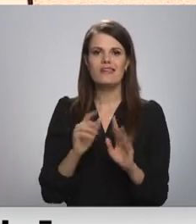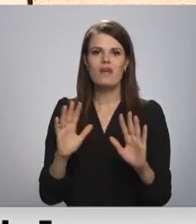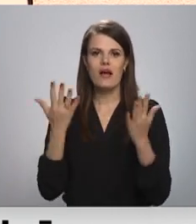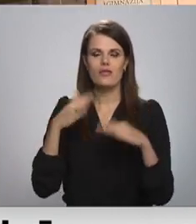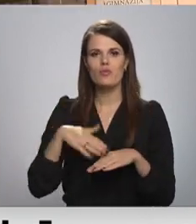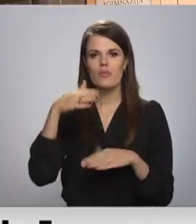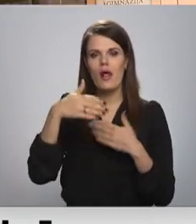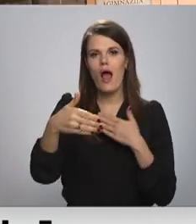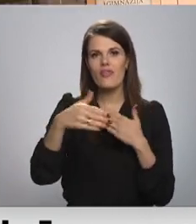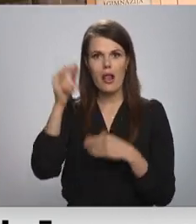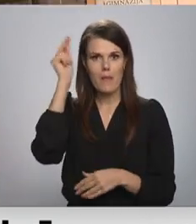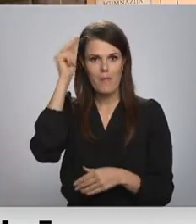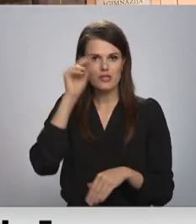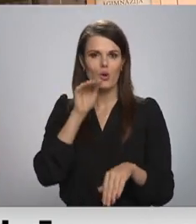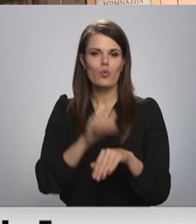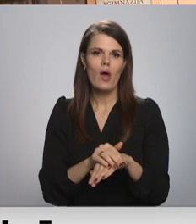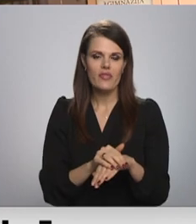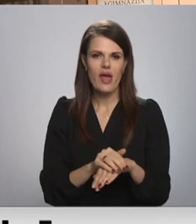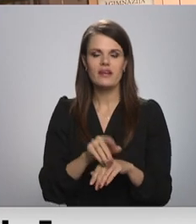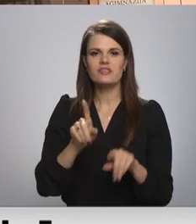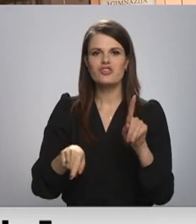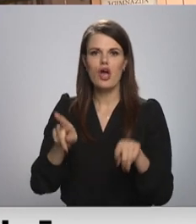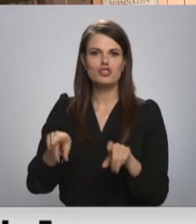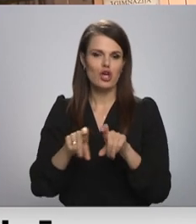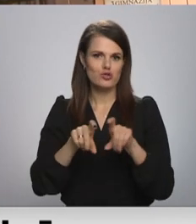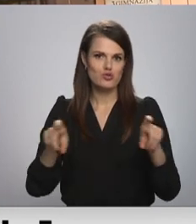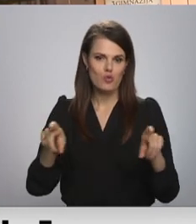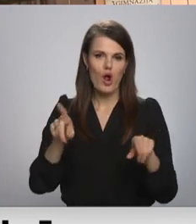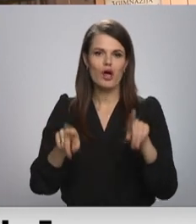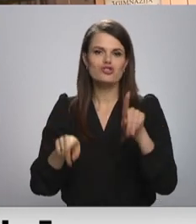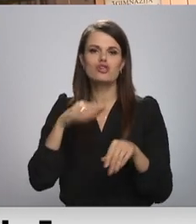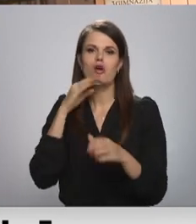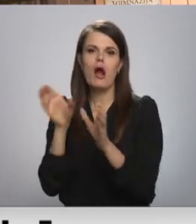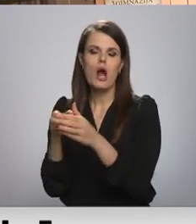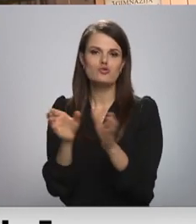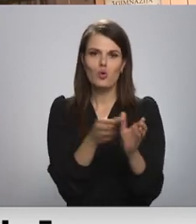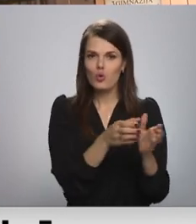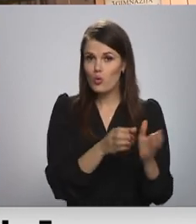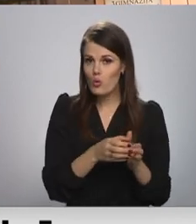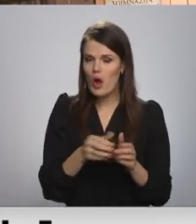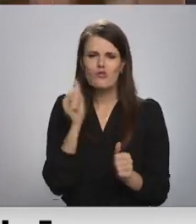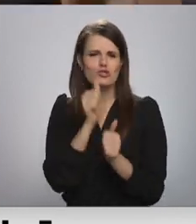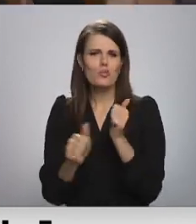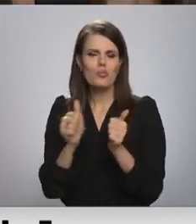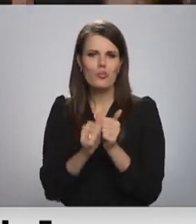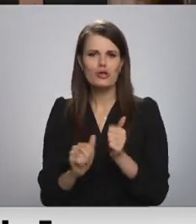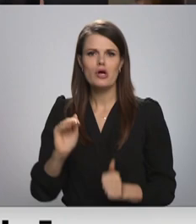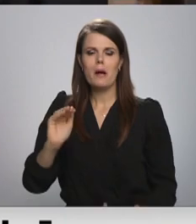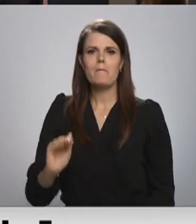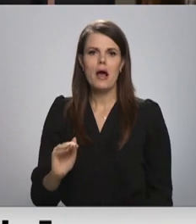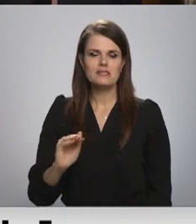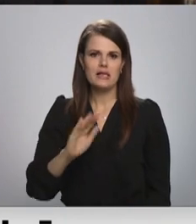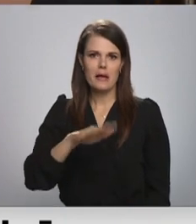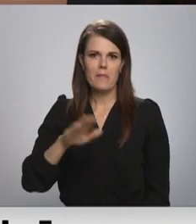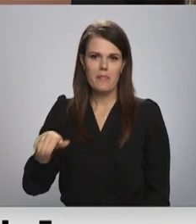attālinātās mācības noteiktes vien atsevišķās skolās, atsevišķām klašu grupām. Vispiešāk tie ir mazāko klašu